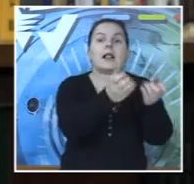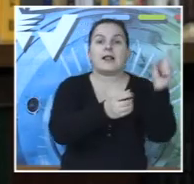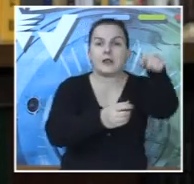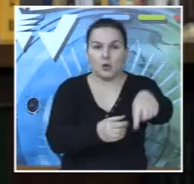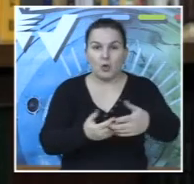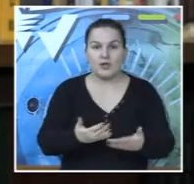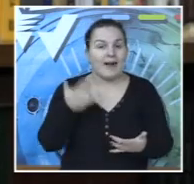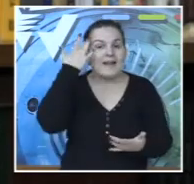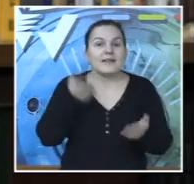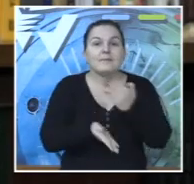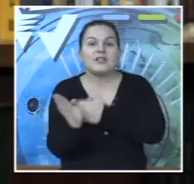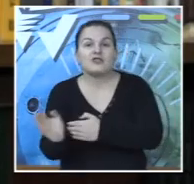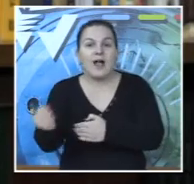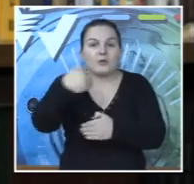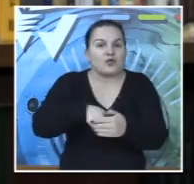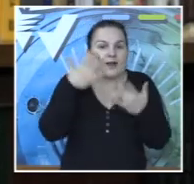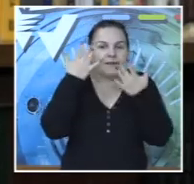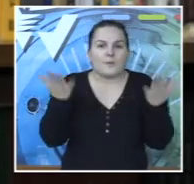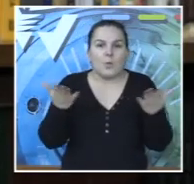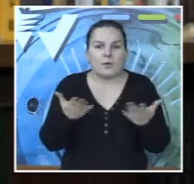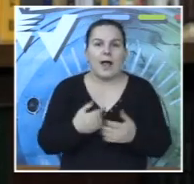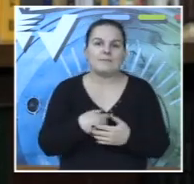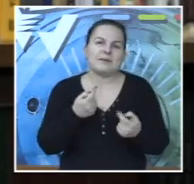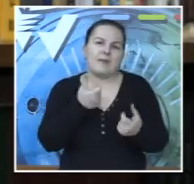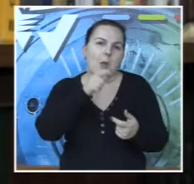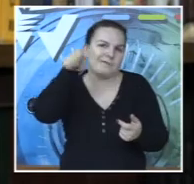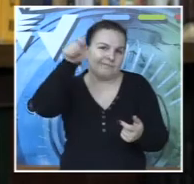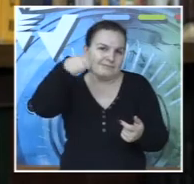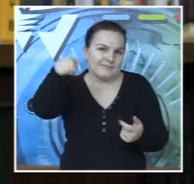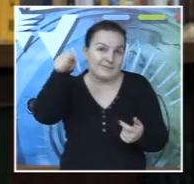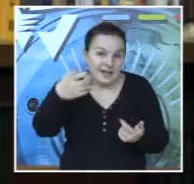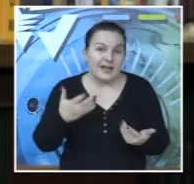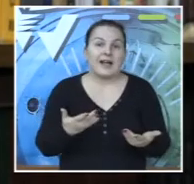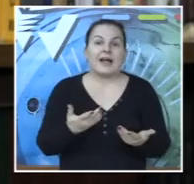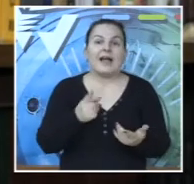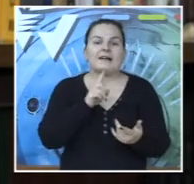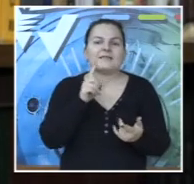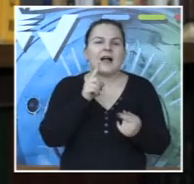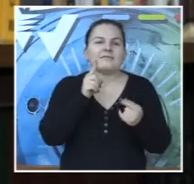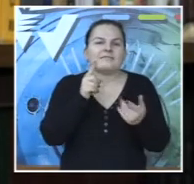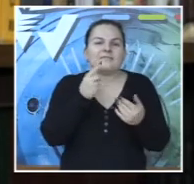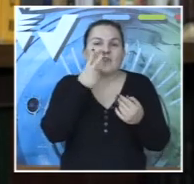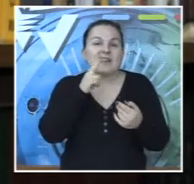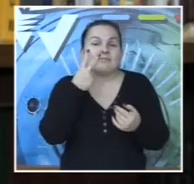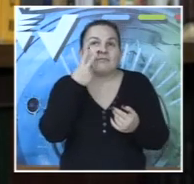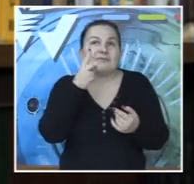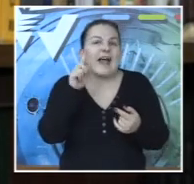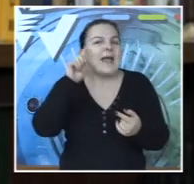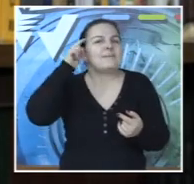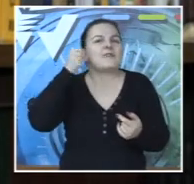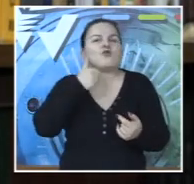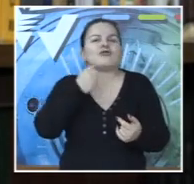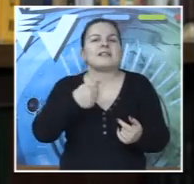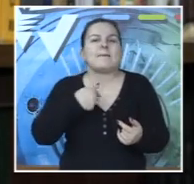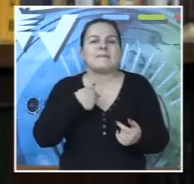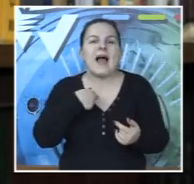ne znam ni gdje sam si išla. Znači, malo sam mu to kao, eto, sklonila iz UMA, prosto